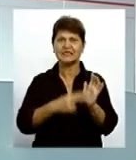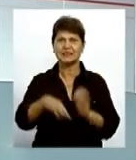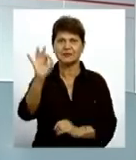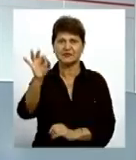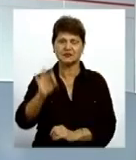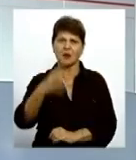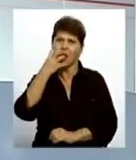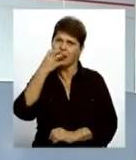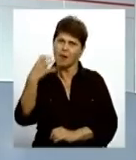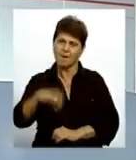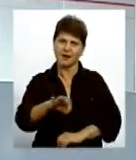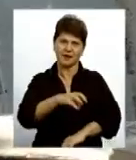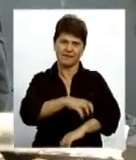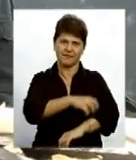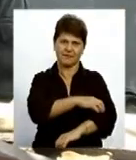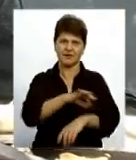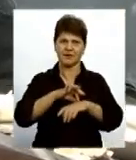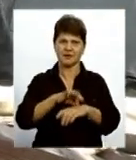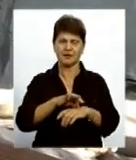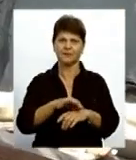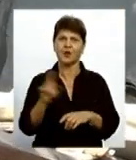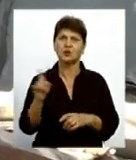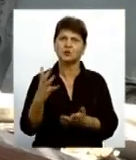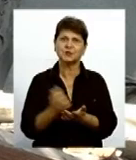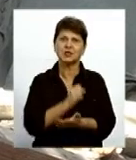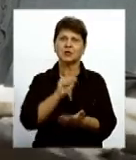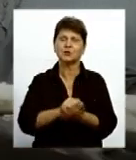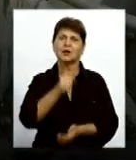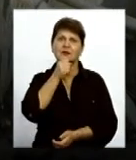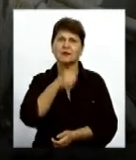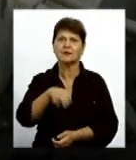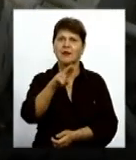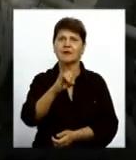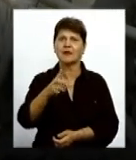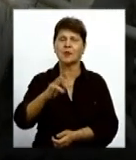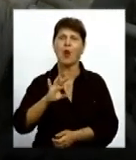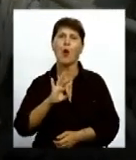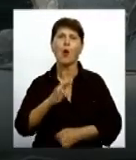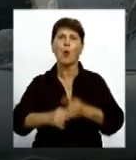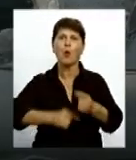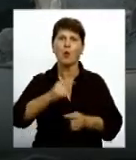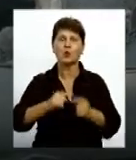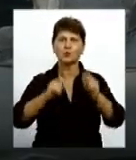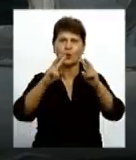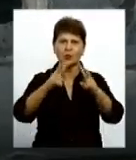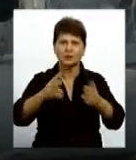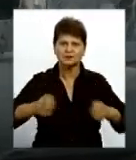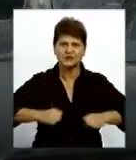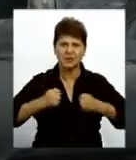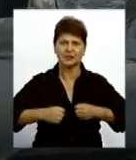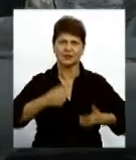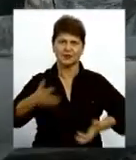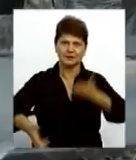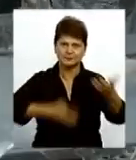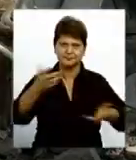опіків тіла Аби знайти документи діда Дем'яна, онук Максим Царук намагається розібрати уламки зруйнованої